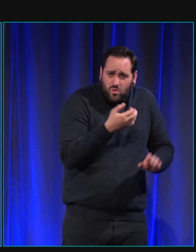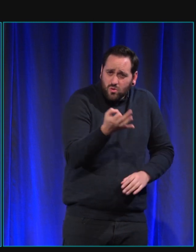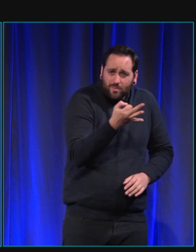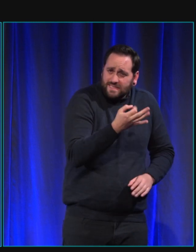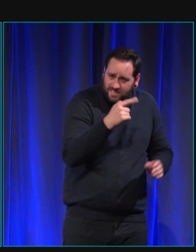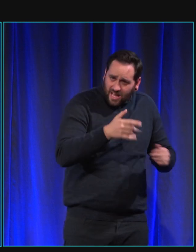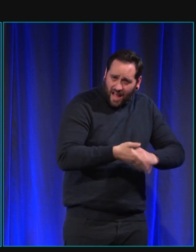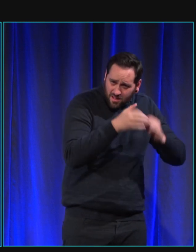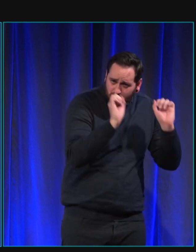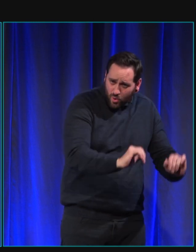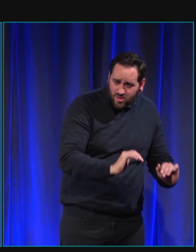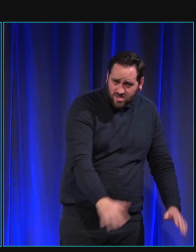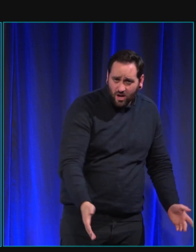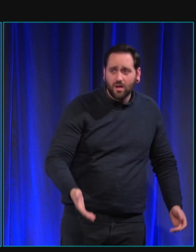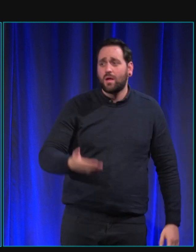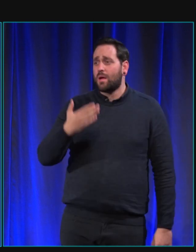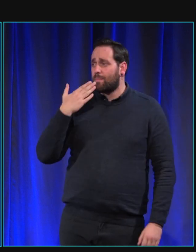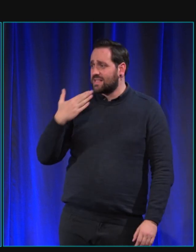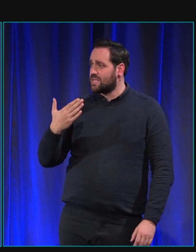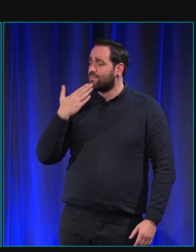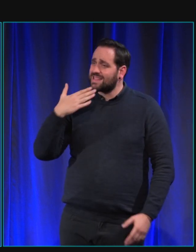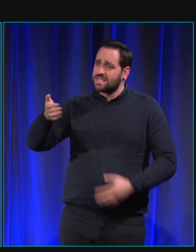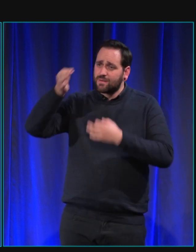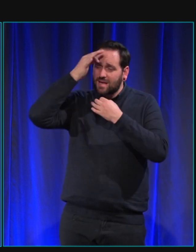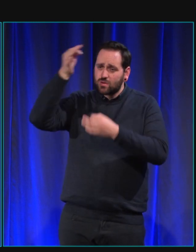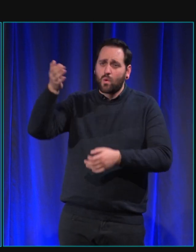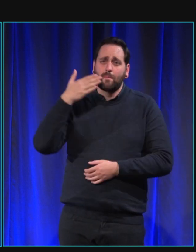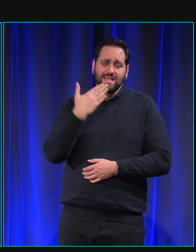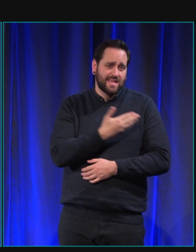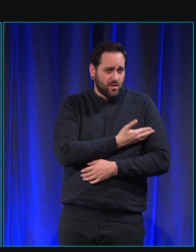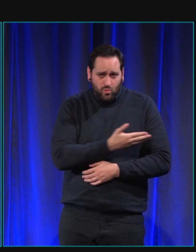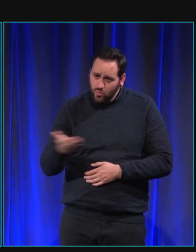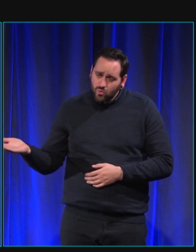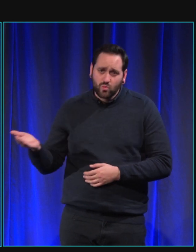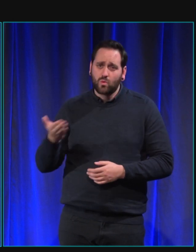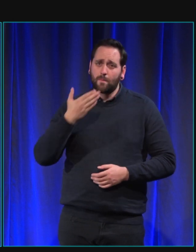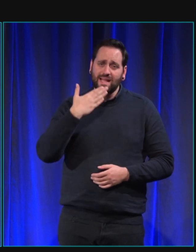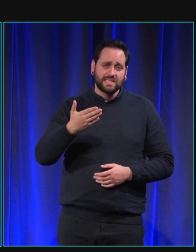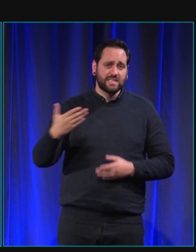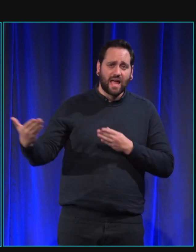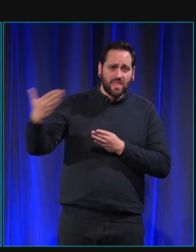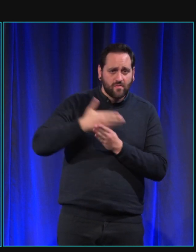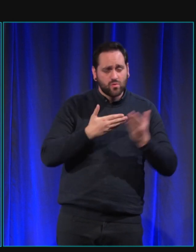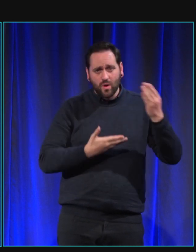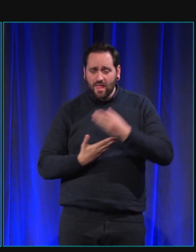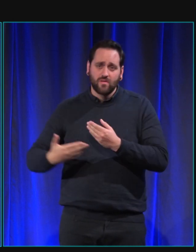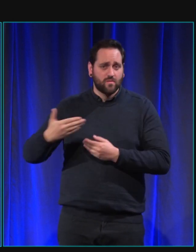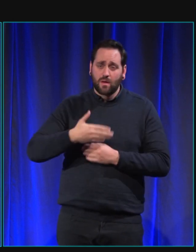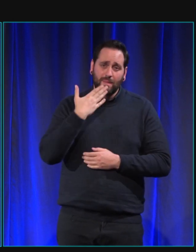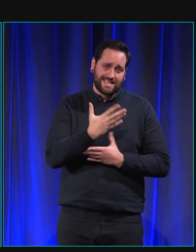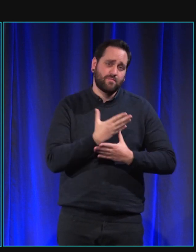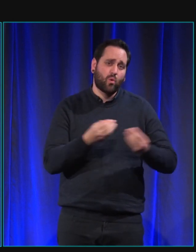merci beaucoup merci pour ces précisions merci à tous d'être intervenus ce soir merci beaucoup